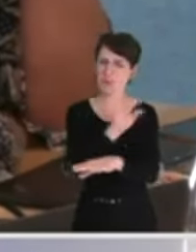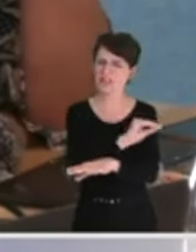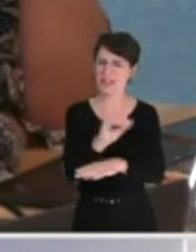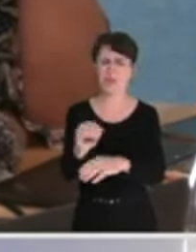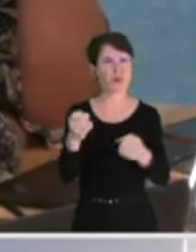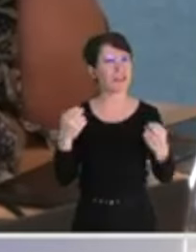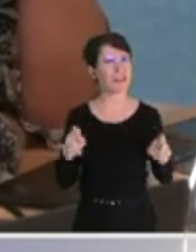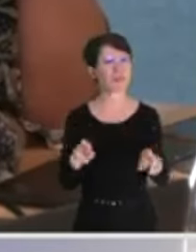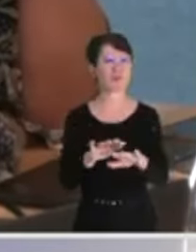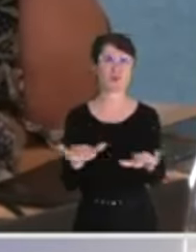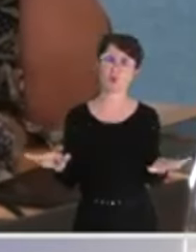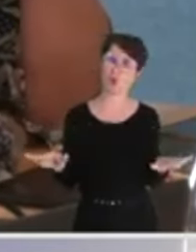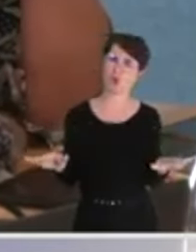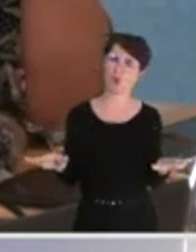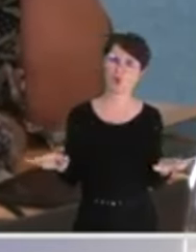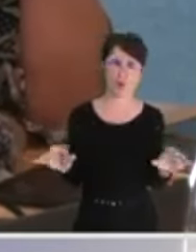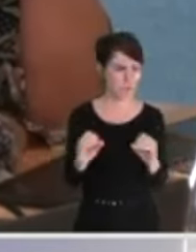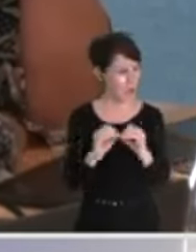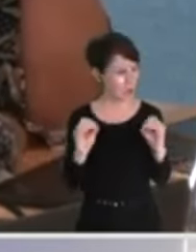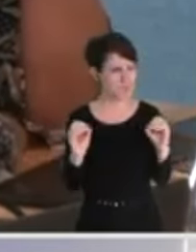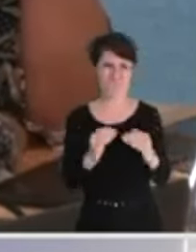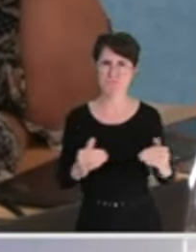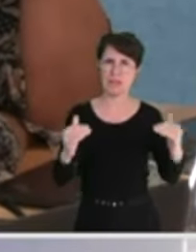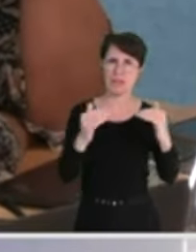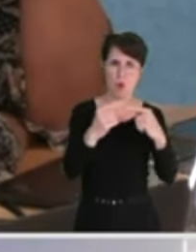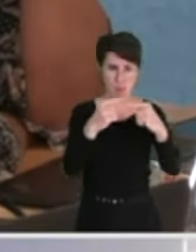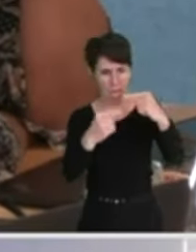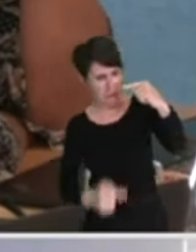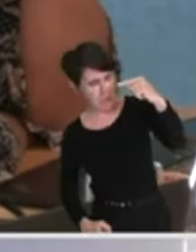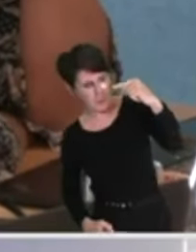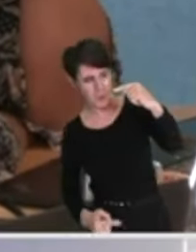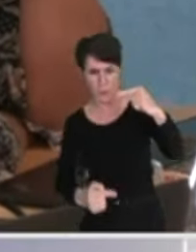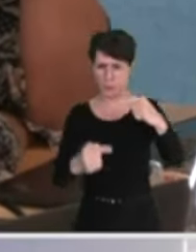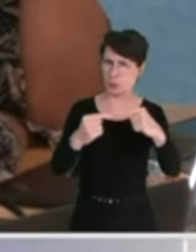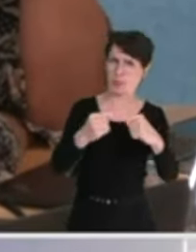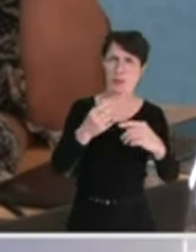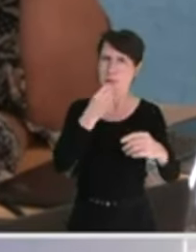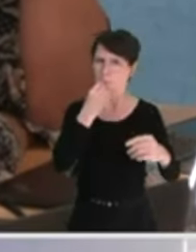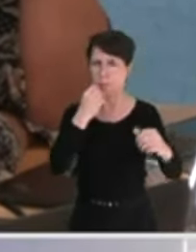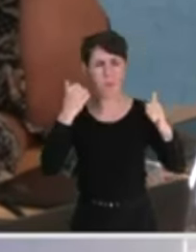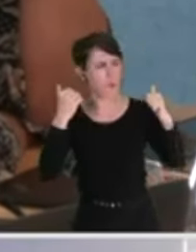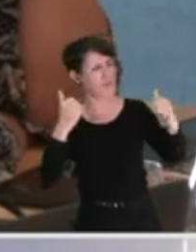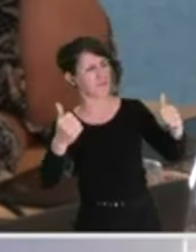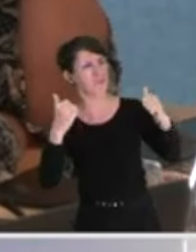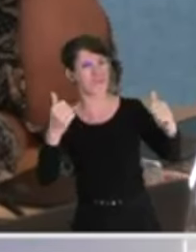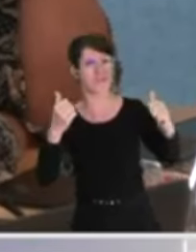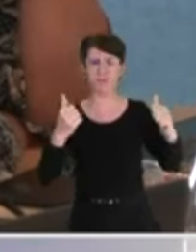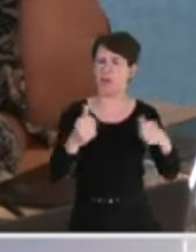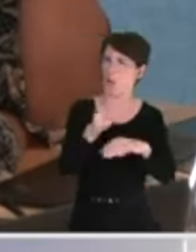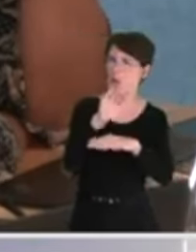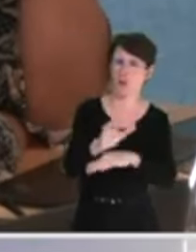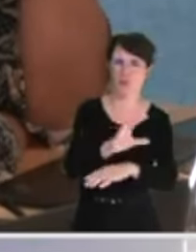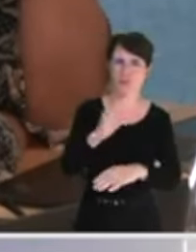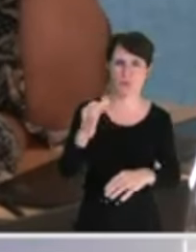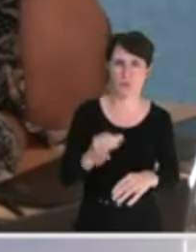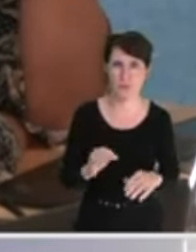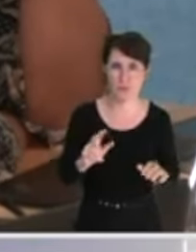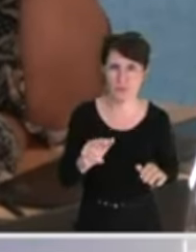façon à répondre aux défis financiers futurs et aux défis structurels futurs. Maintenant,